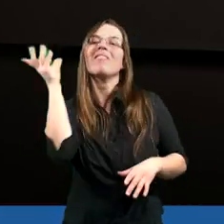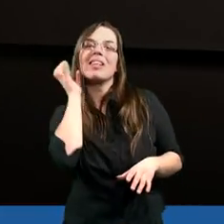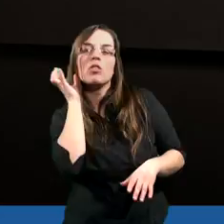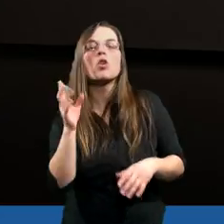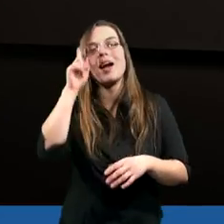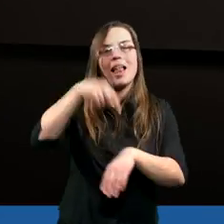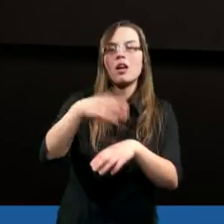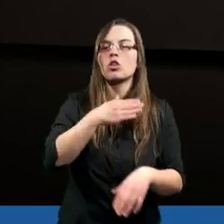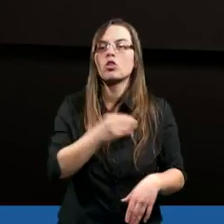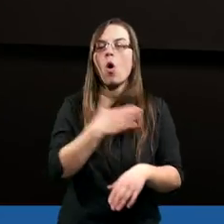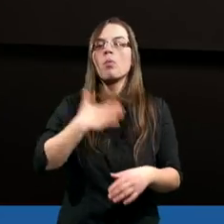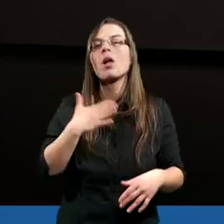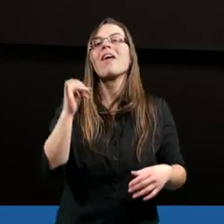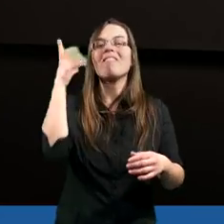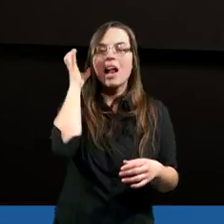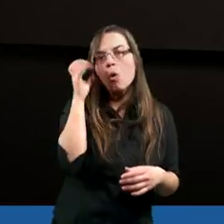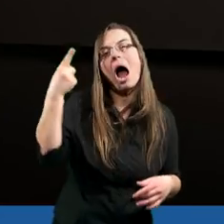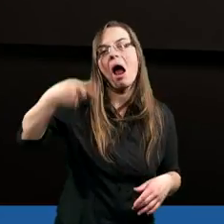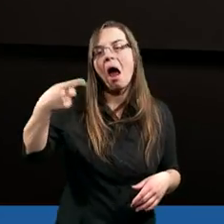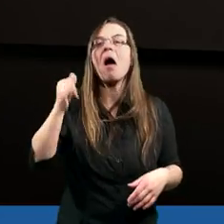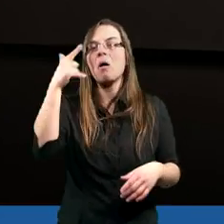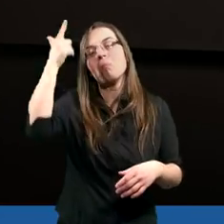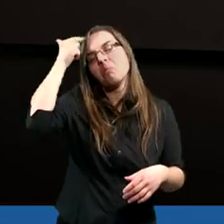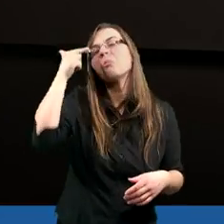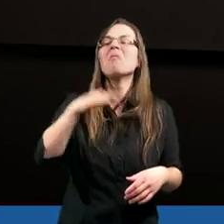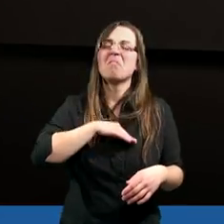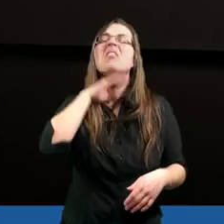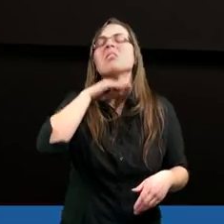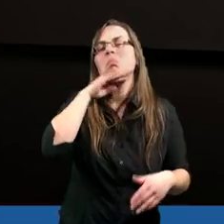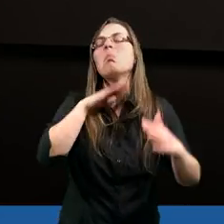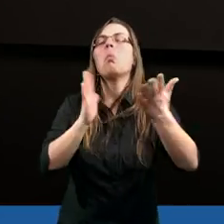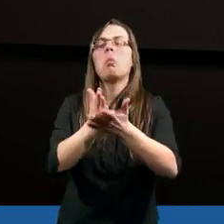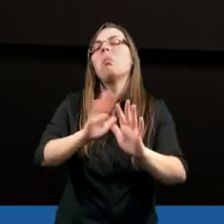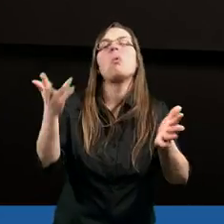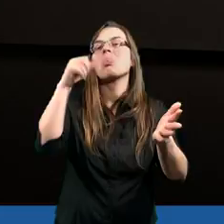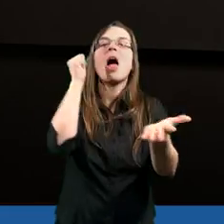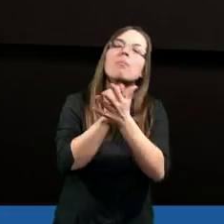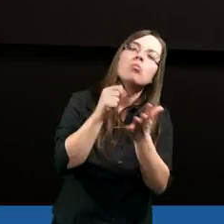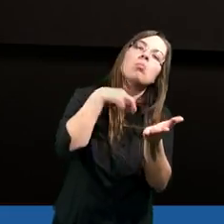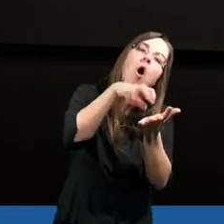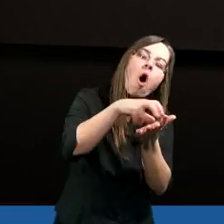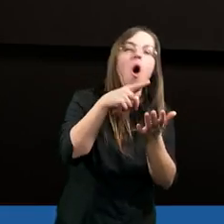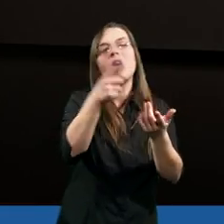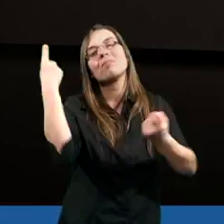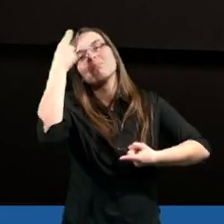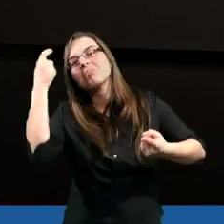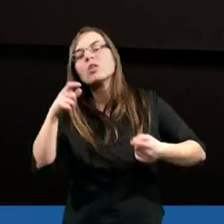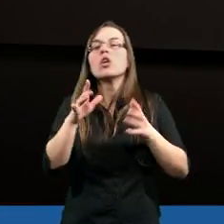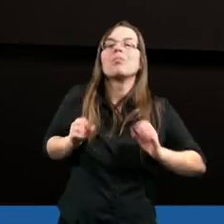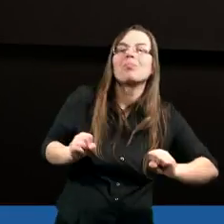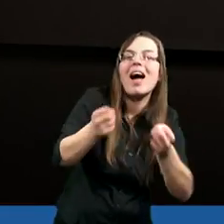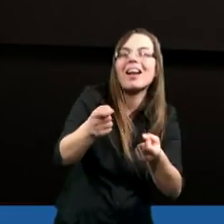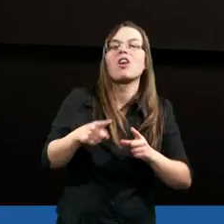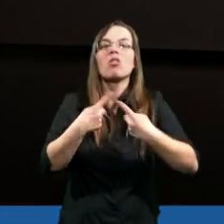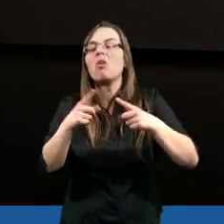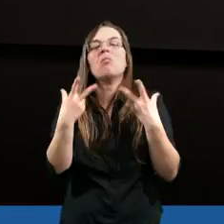posłuchają lekcji szkoły sobotniej, wysłuchają kazania i nie muszą już iść, żeby na żywo